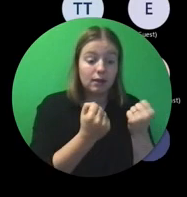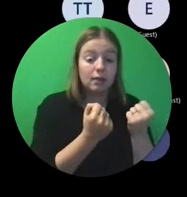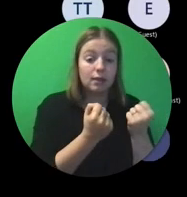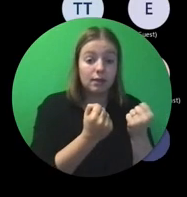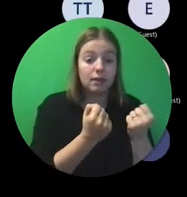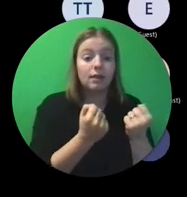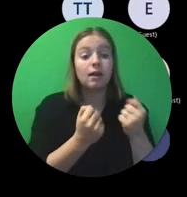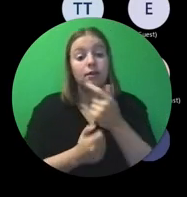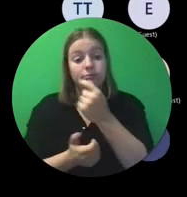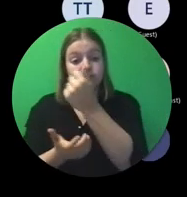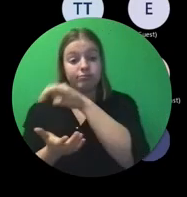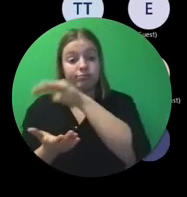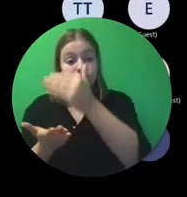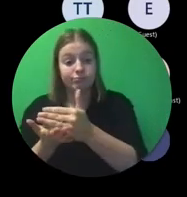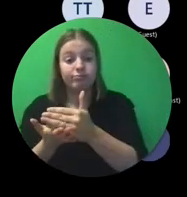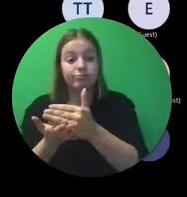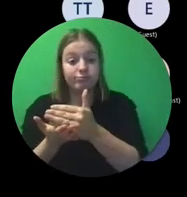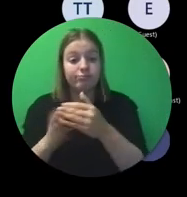en de financiering.